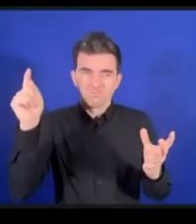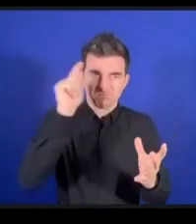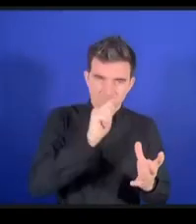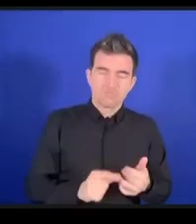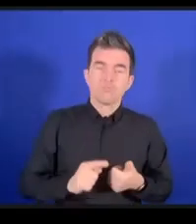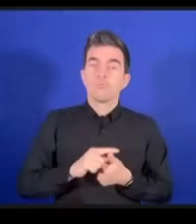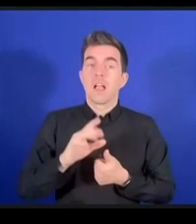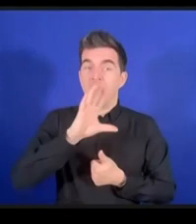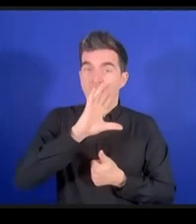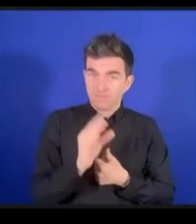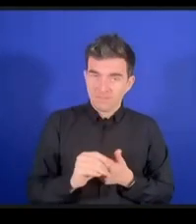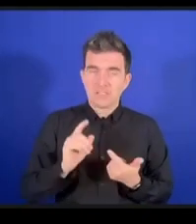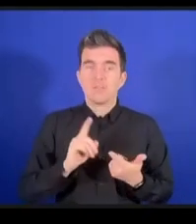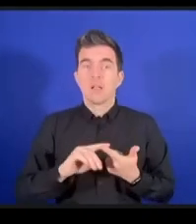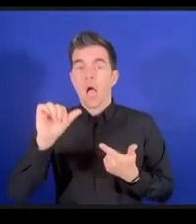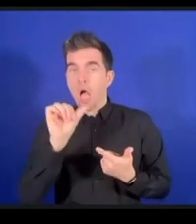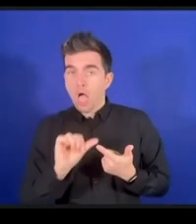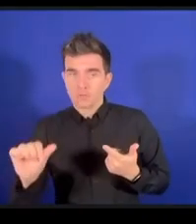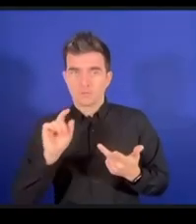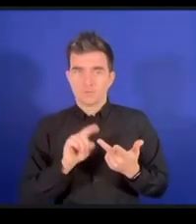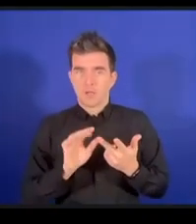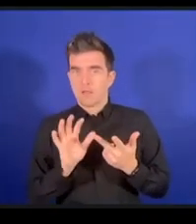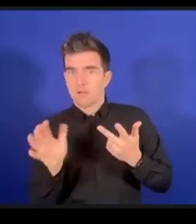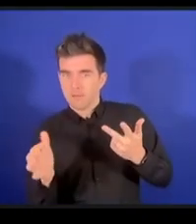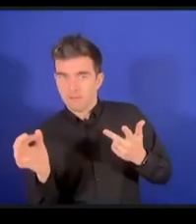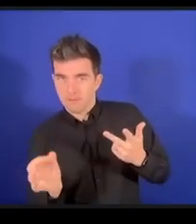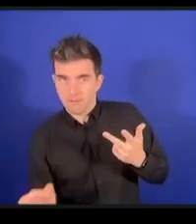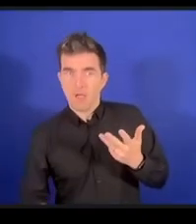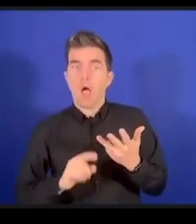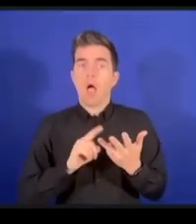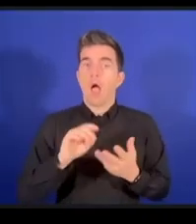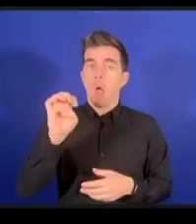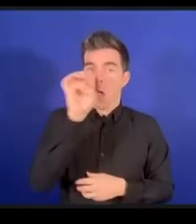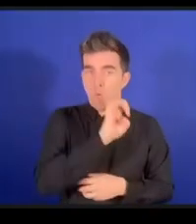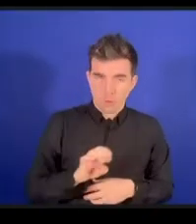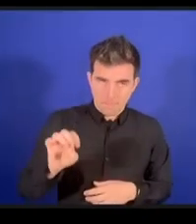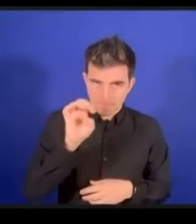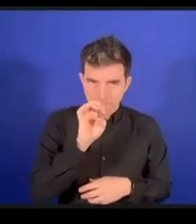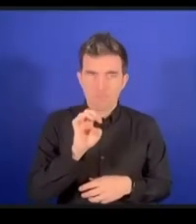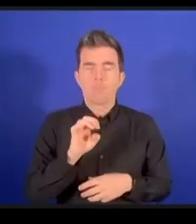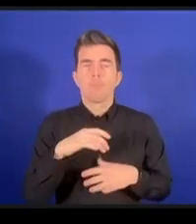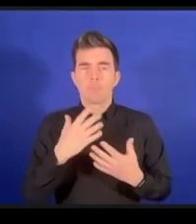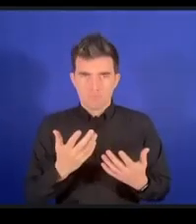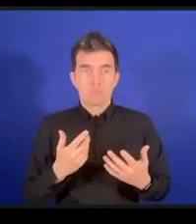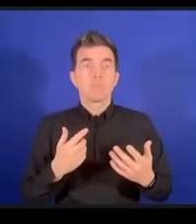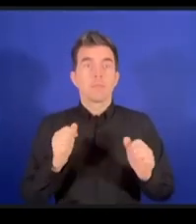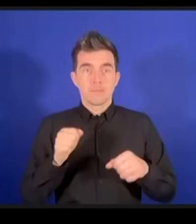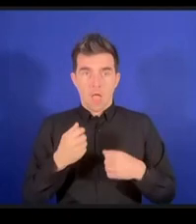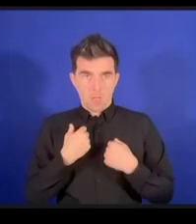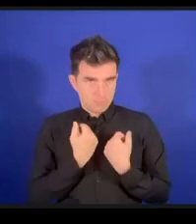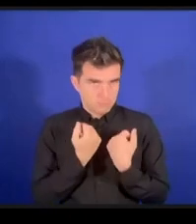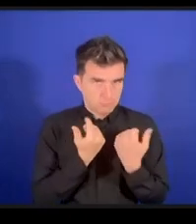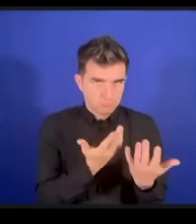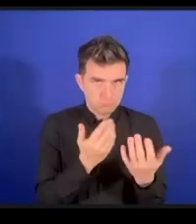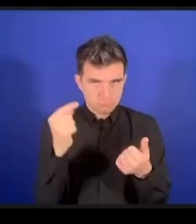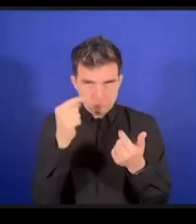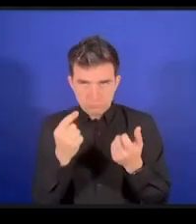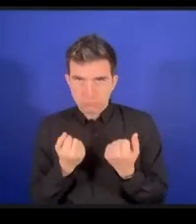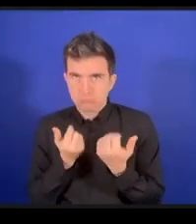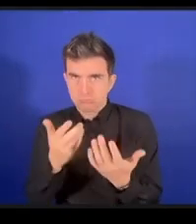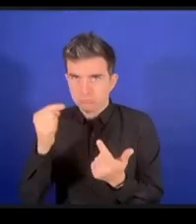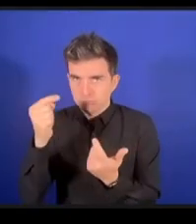したんですけれども彼らにはフェローシップを与えてこれはGoogleとそしてWindsurf